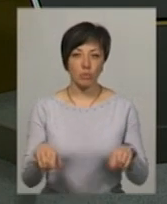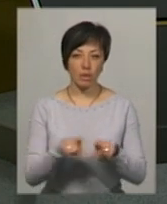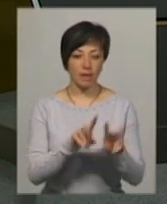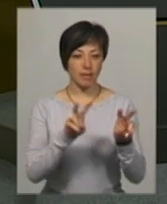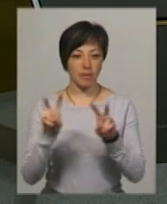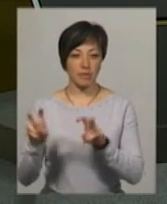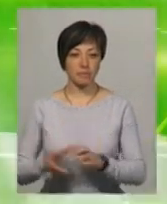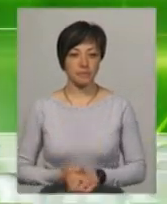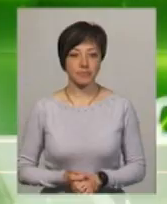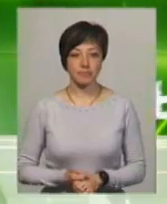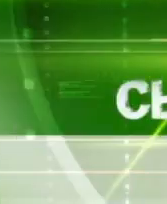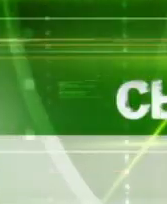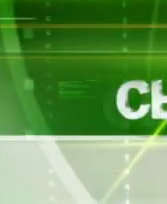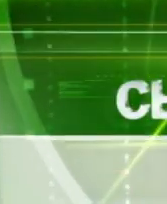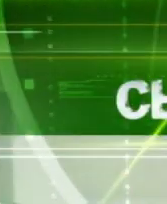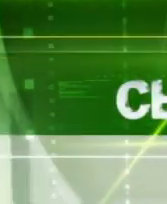такі теми.